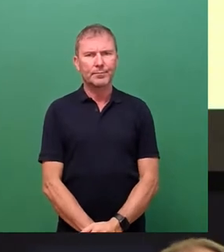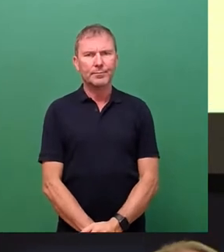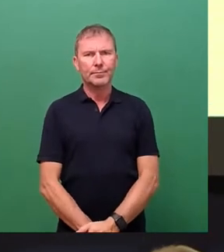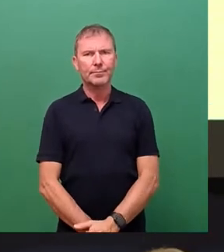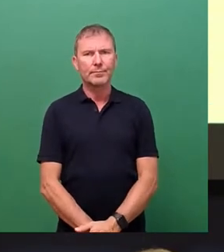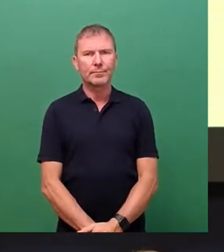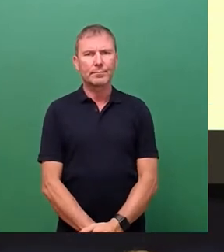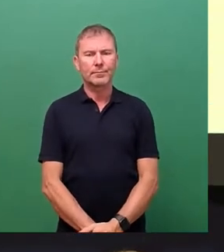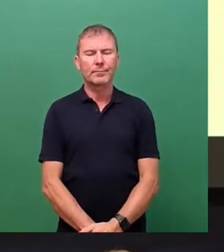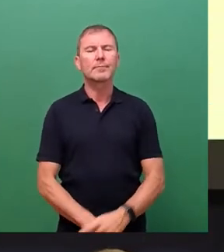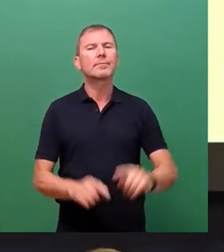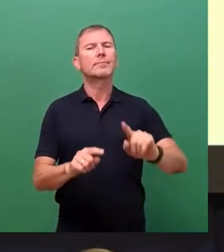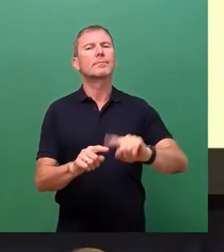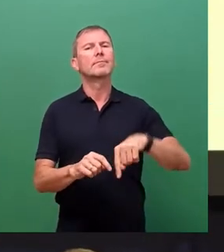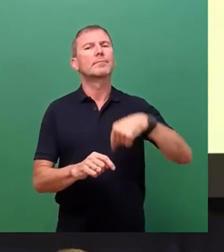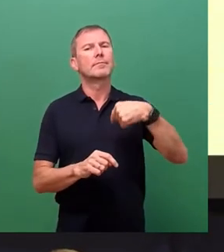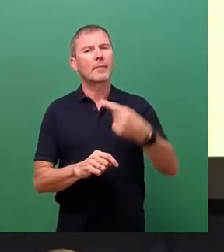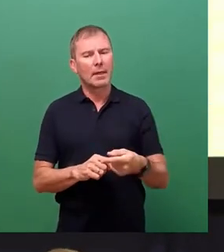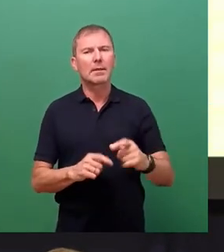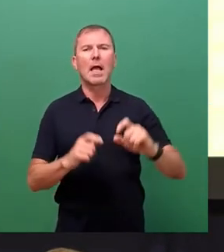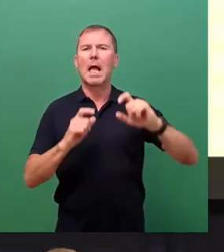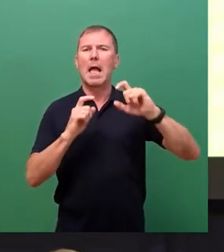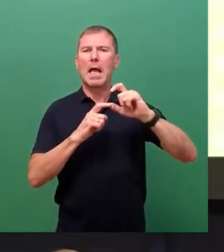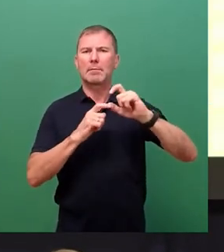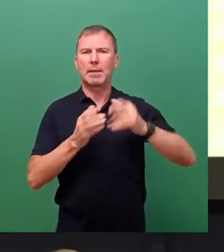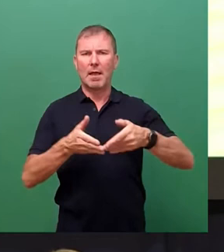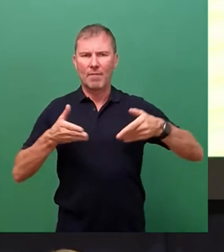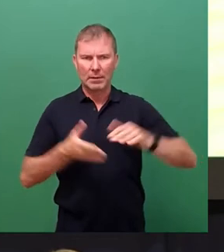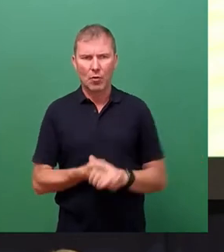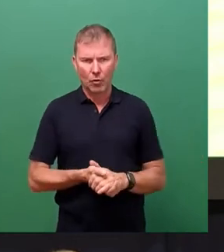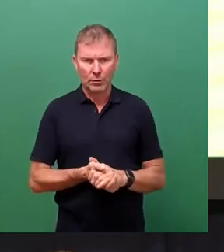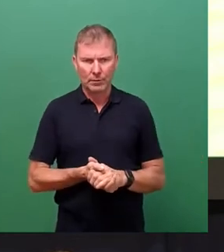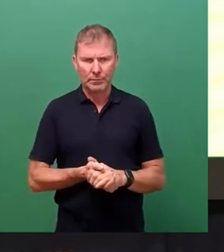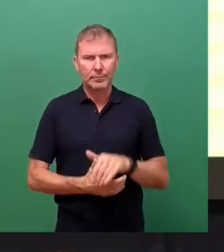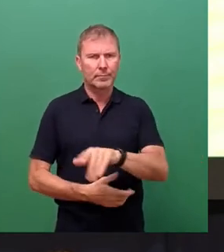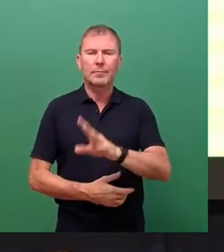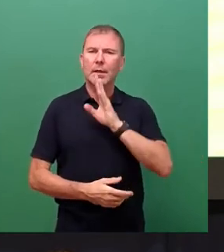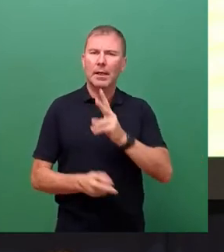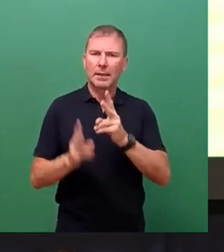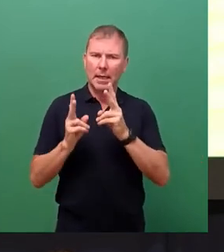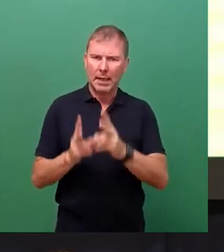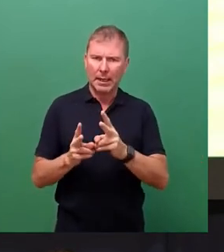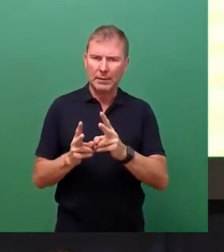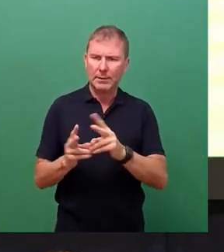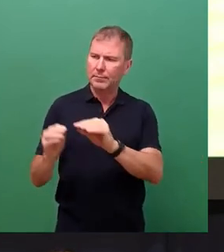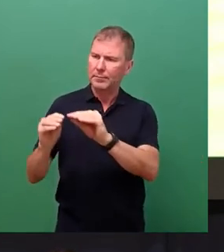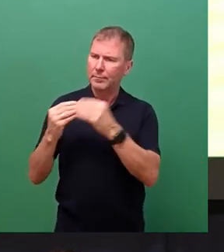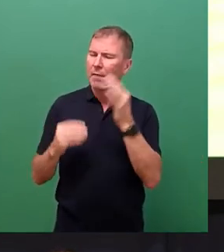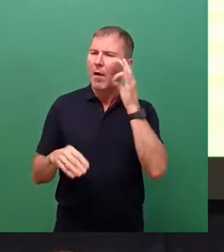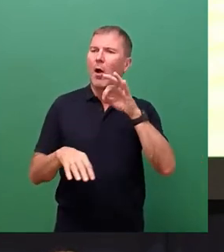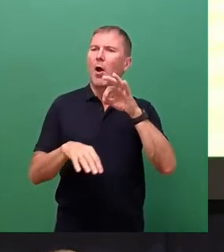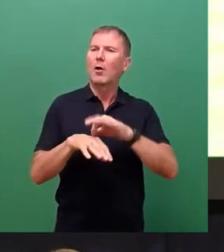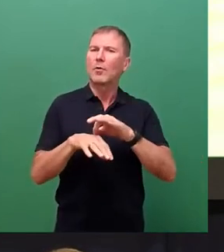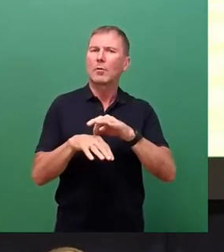Als nächstes ist die SPD-Fraktion an der Reihe und sie hat ihr Rederecht zu mir mitgeteilt an Frau Dr. Kartner